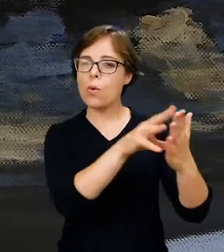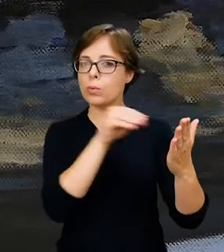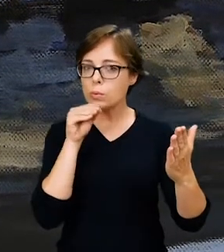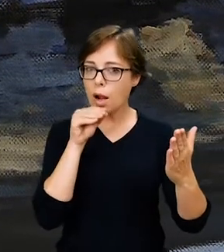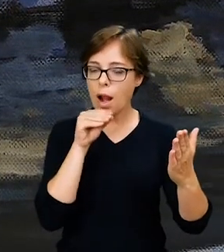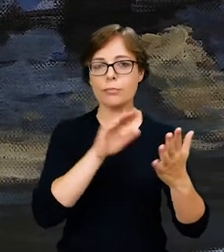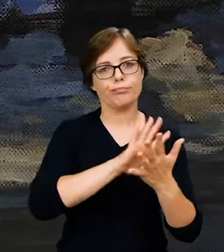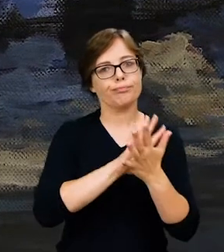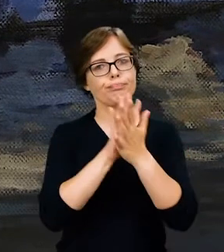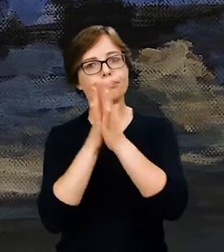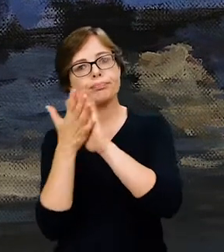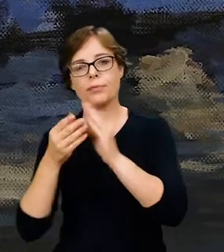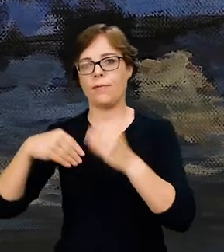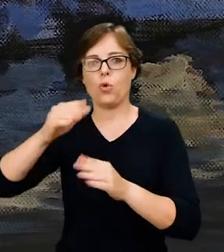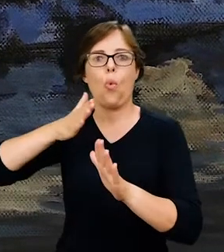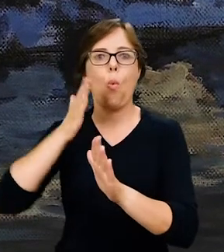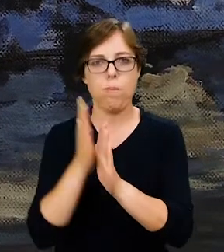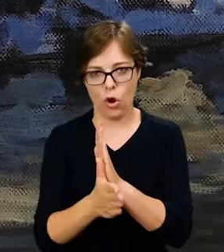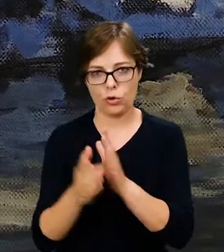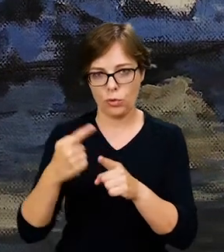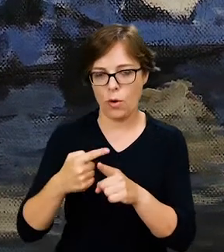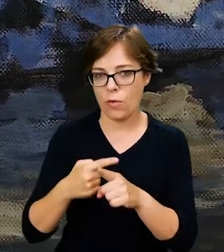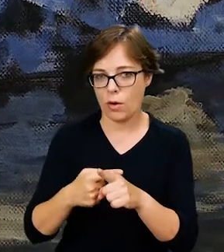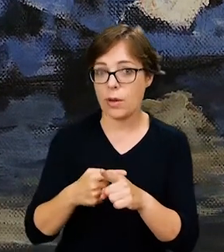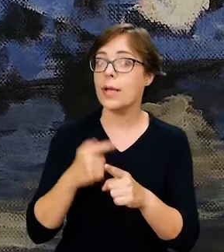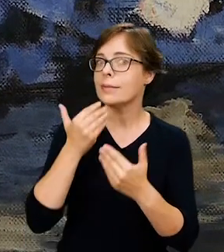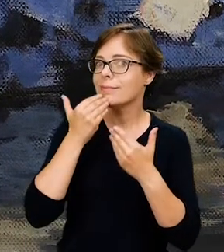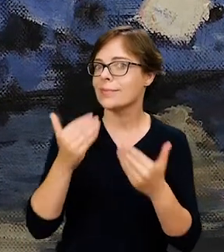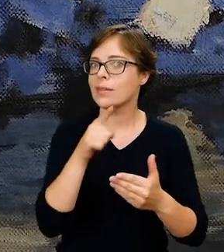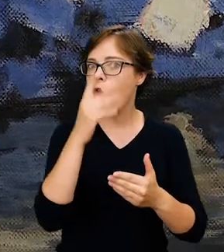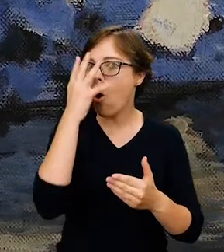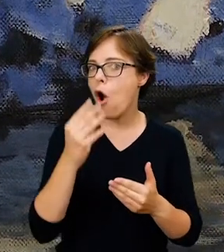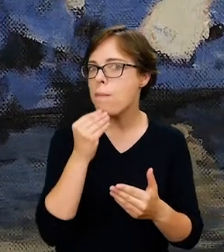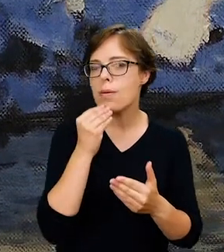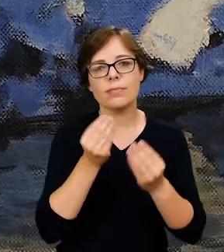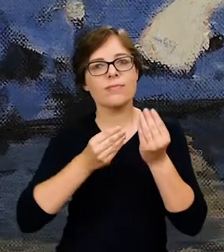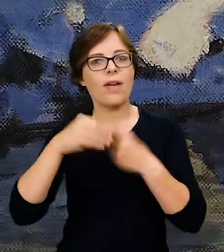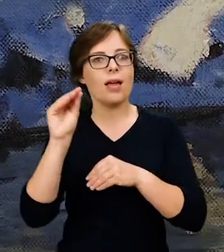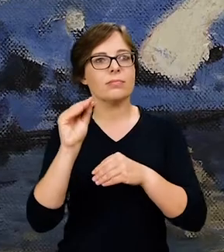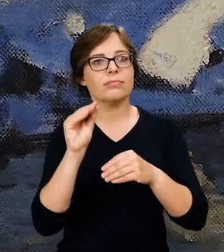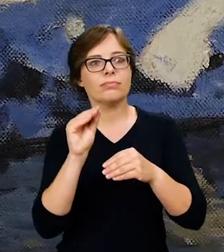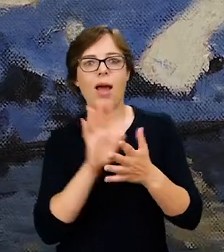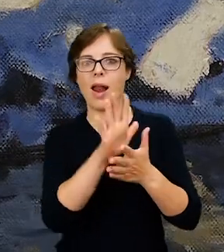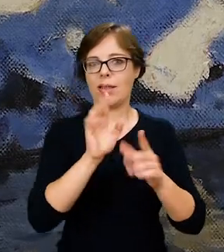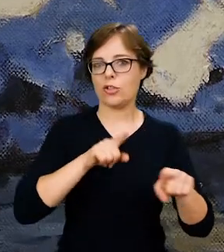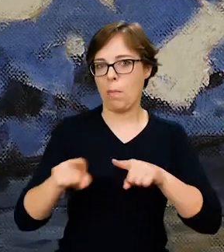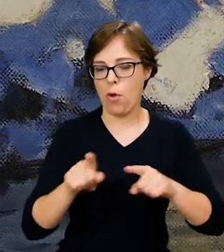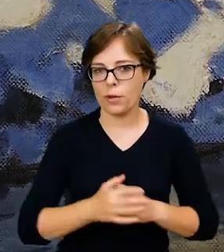uproszczeniu, dzięki czemu obrazy zyskiwały symboliczny wymiar.